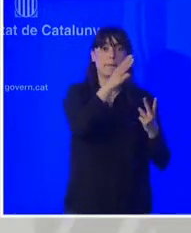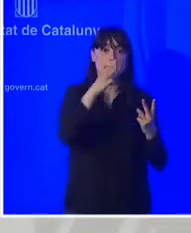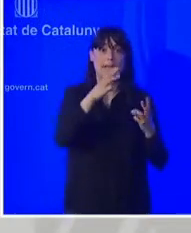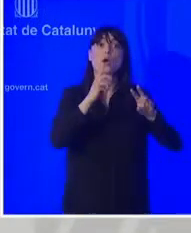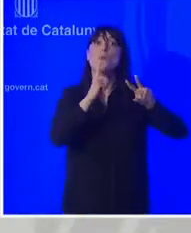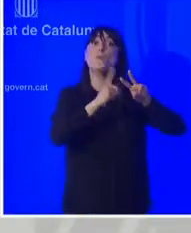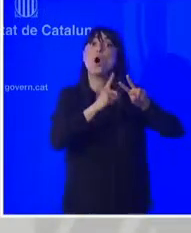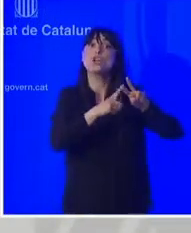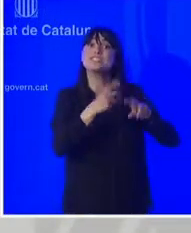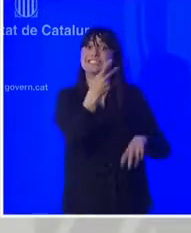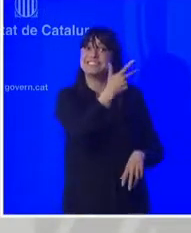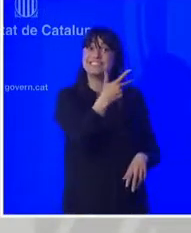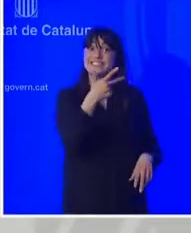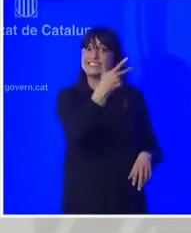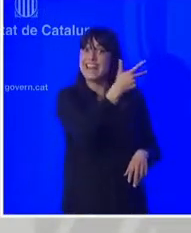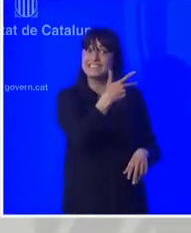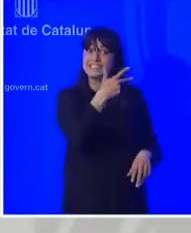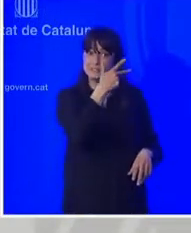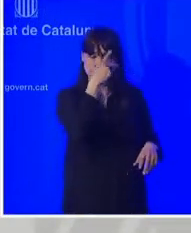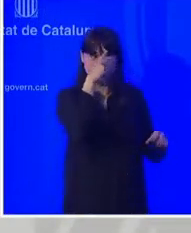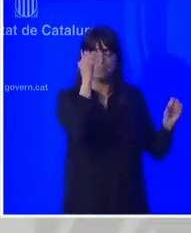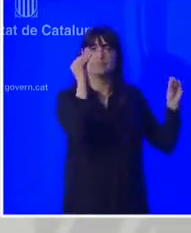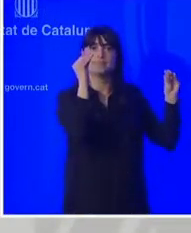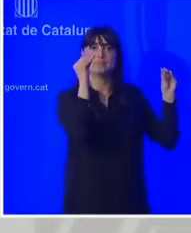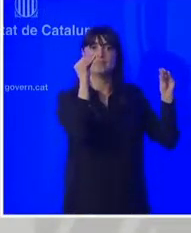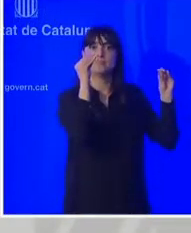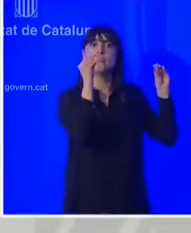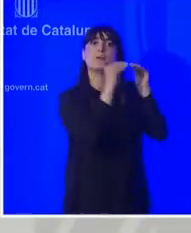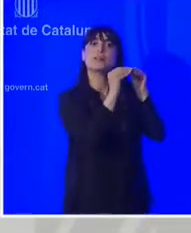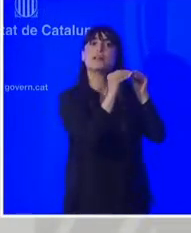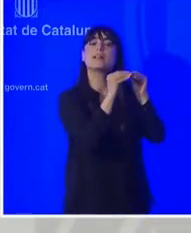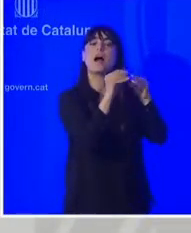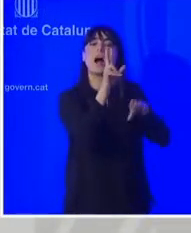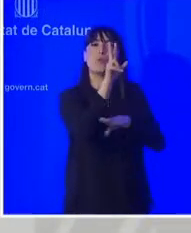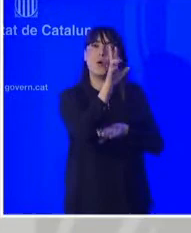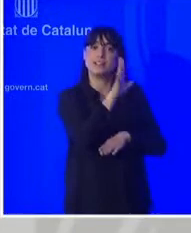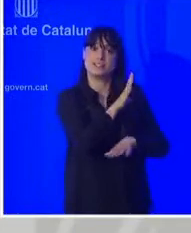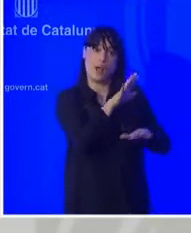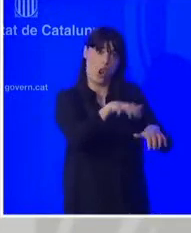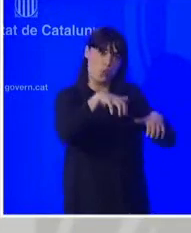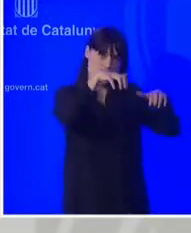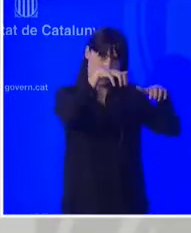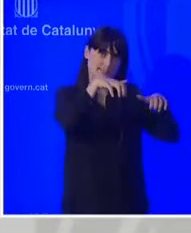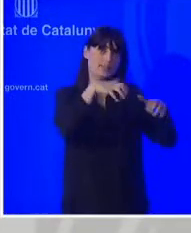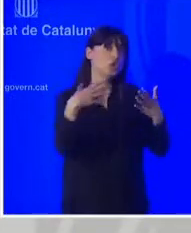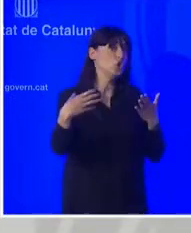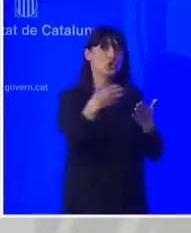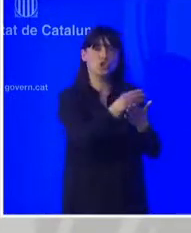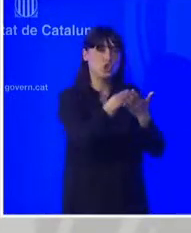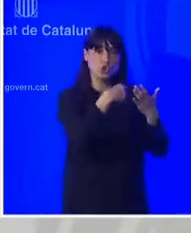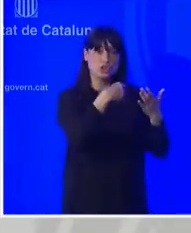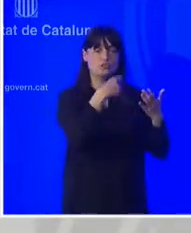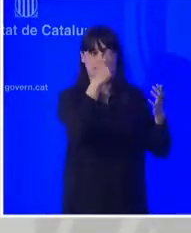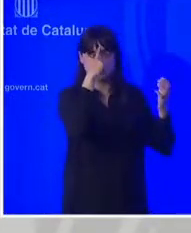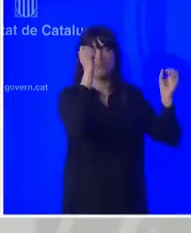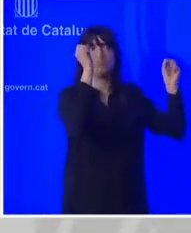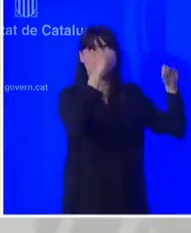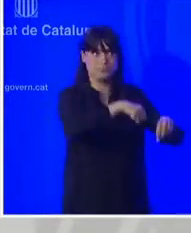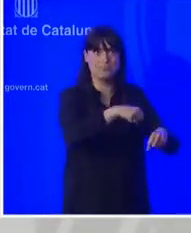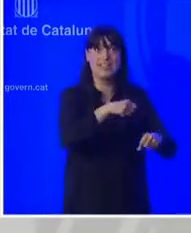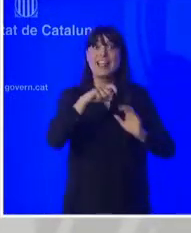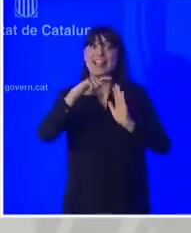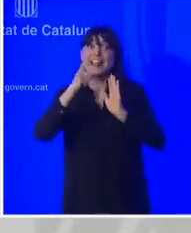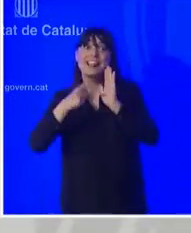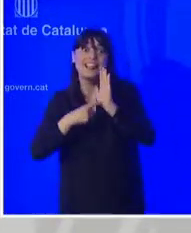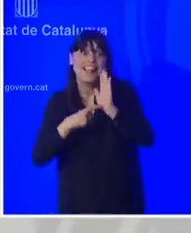haurien diguem avalat el criteri dels lletrats del Congrés que deien que tramitar o aprovar una llei d'aquestes